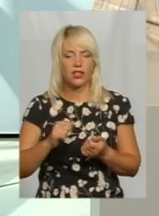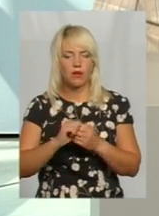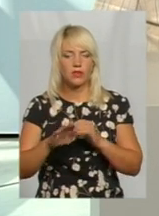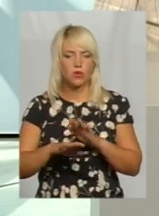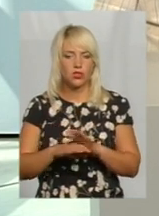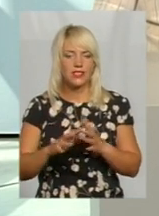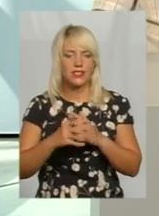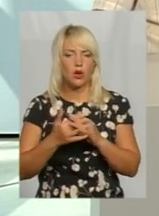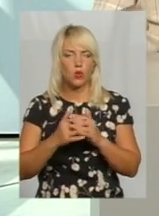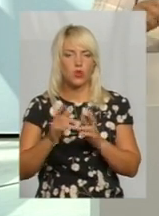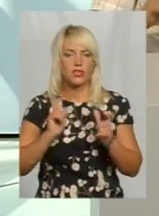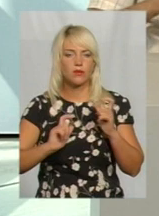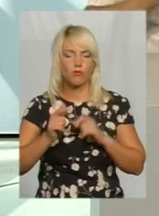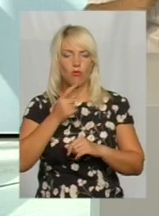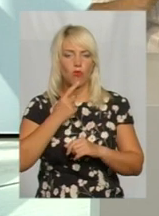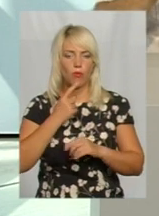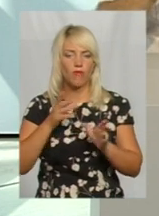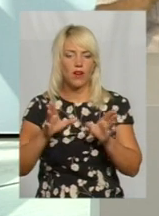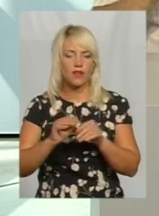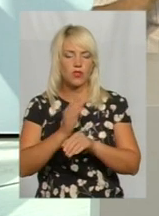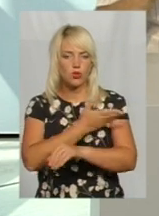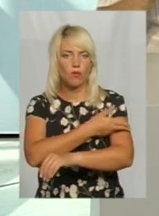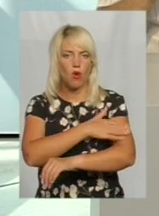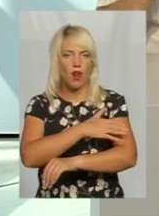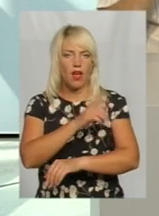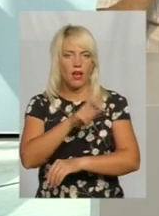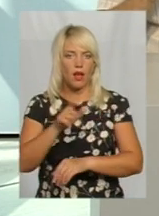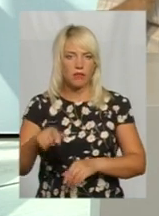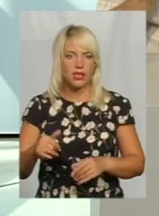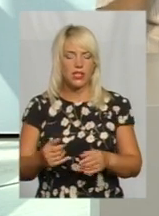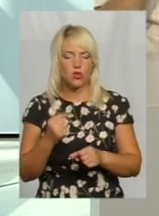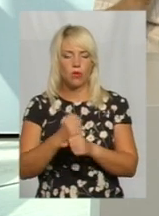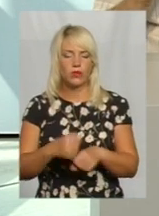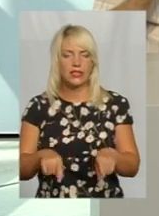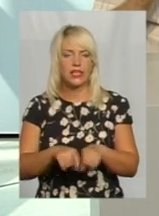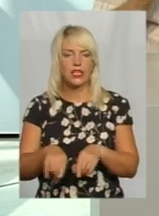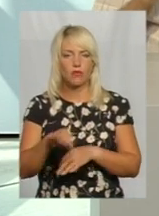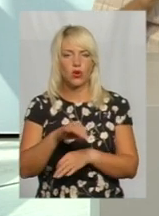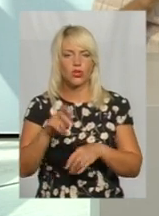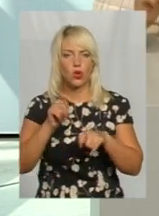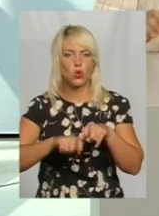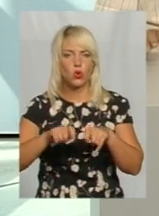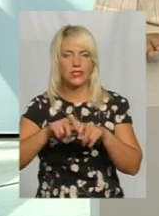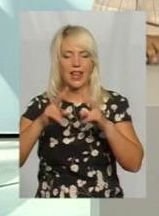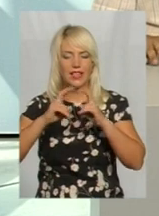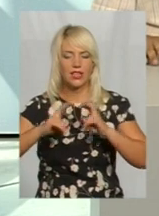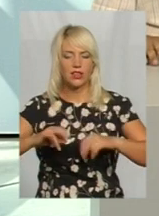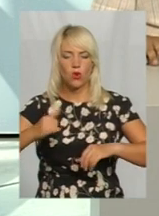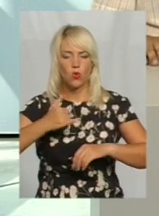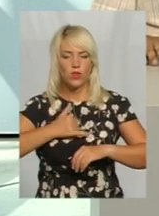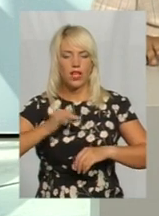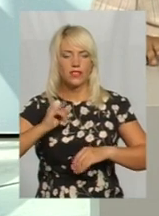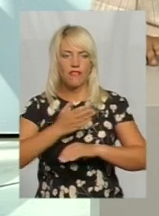сільгоспінститут пробував разом з поляками зробити такий проєкт, дослідити в нас і в Польщі. В Польщі нема